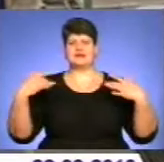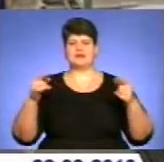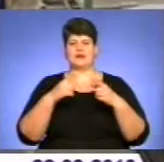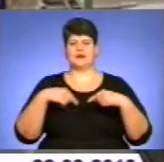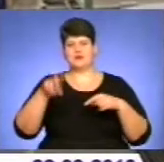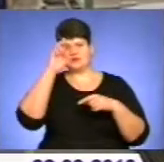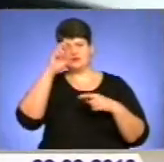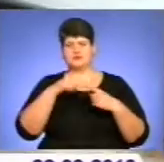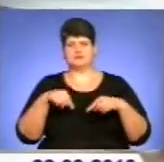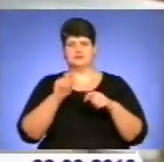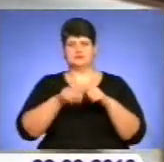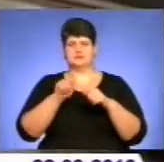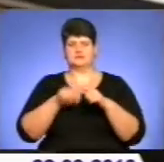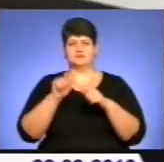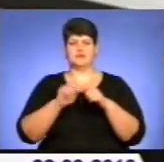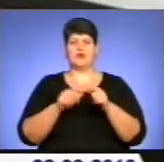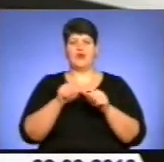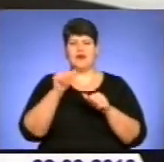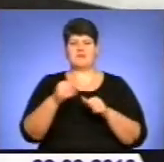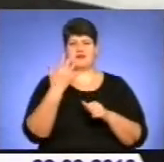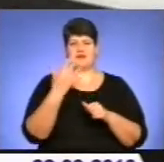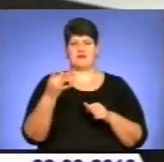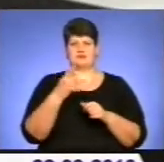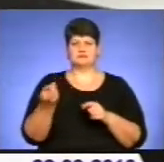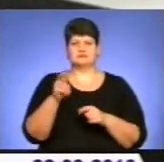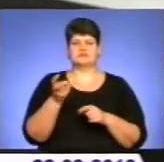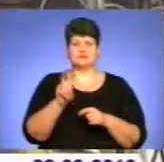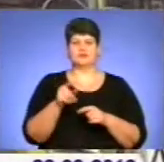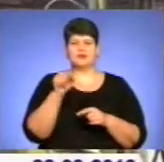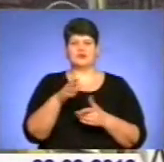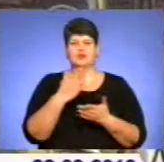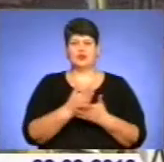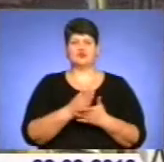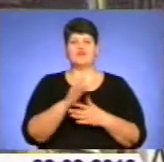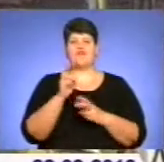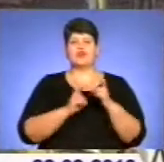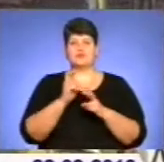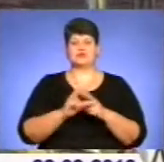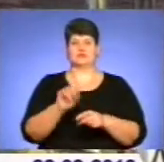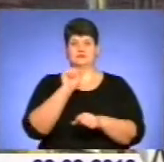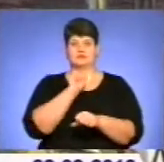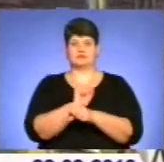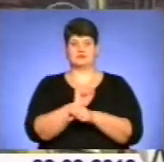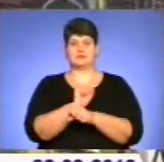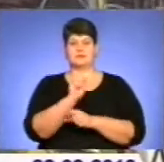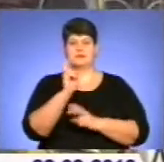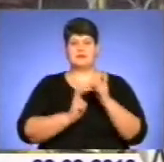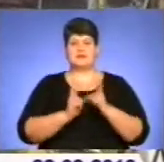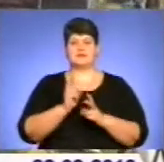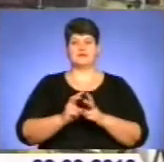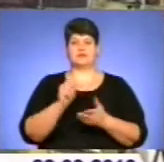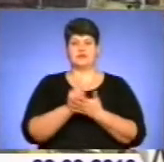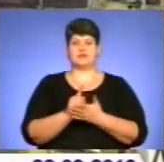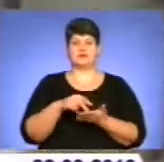з перевірками. Деякі з них по кілька разів. Доходить до того, що виробництво навіть зупиняється. Підприємства змушені